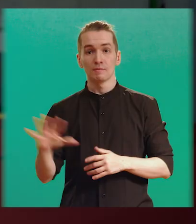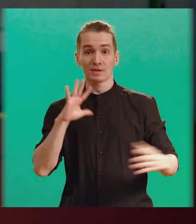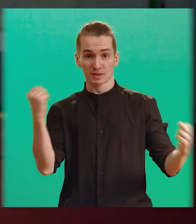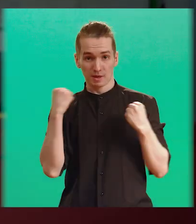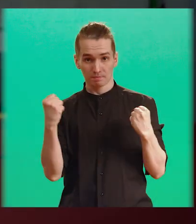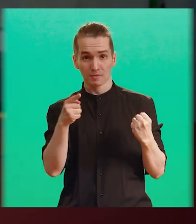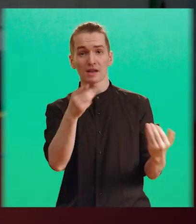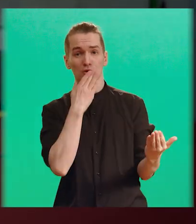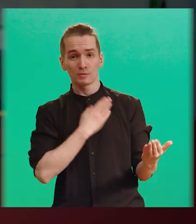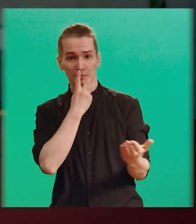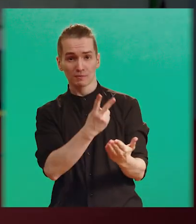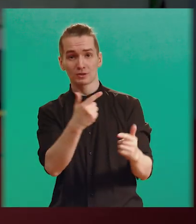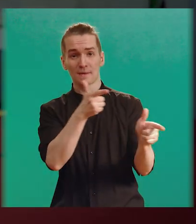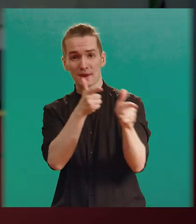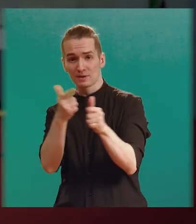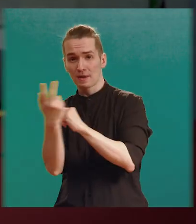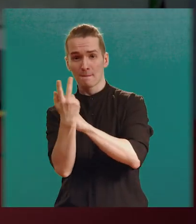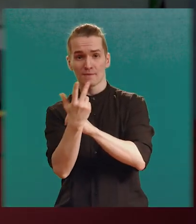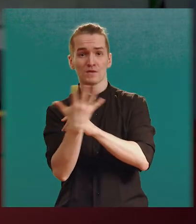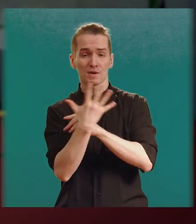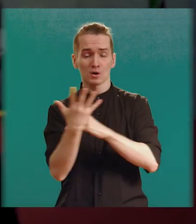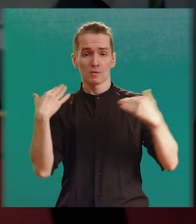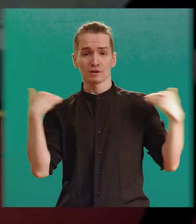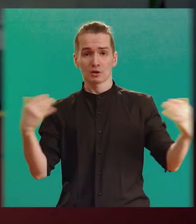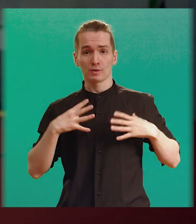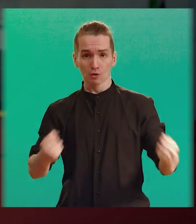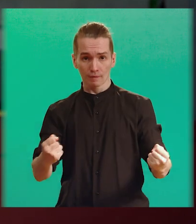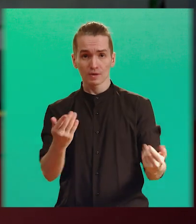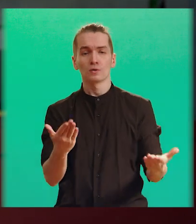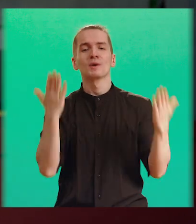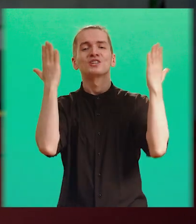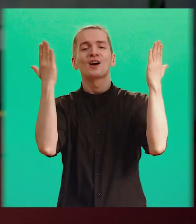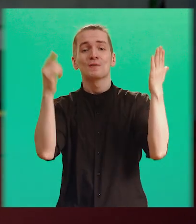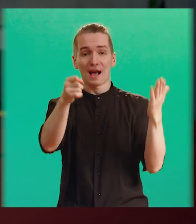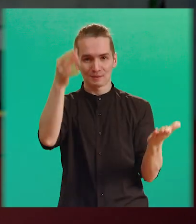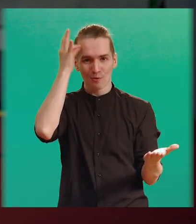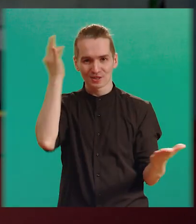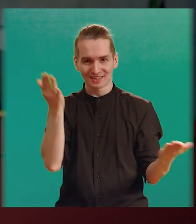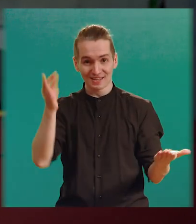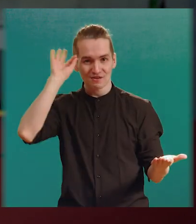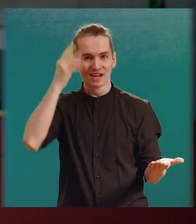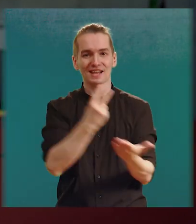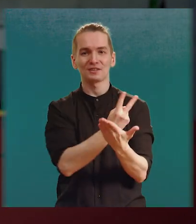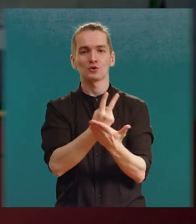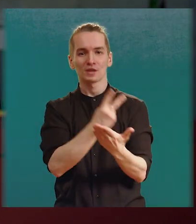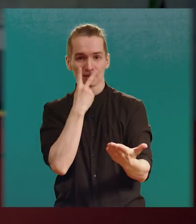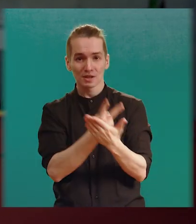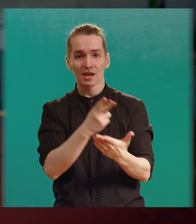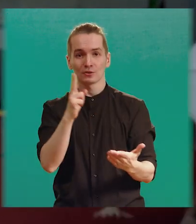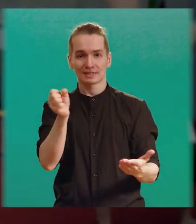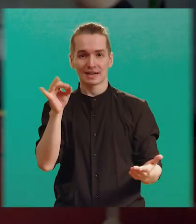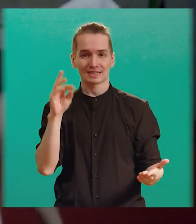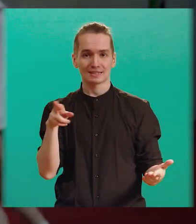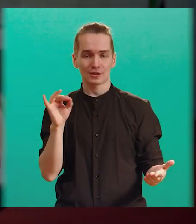Привет, спортсмен! А ты любишь голливудские боевики или фильмы про супергероев? Я вот обожаю! А ты помнишь, какие невероятные трюки